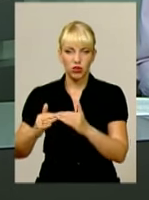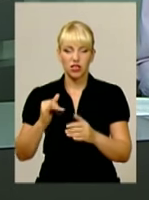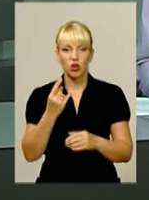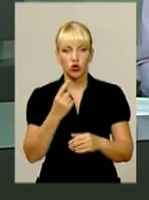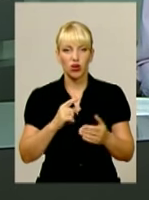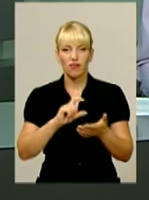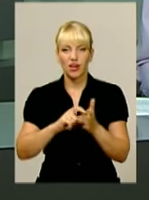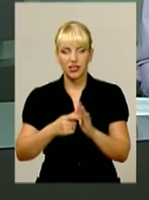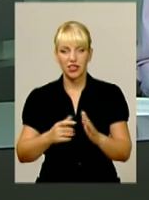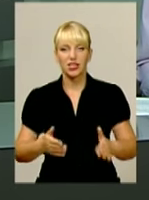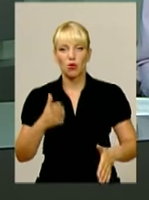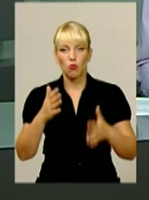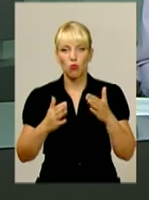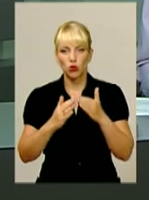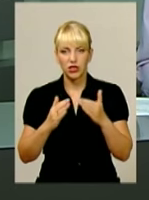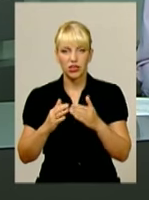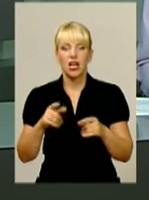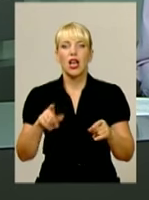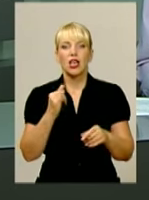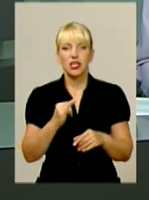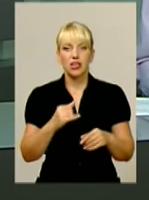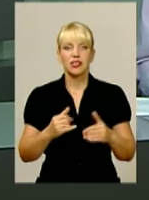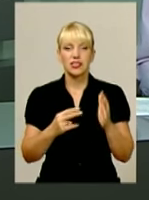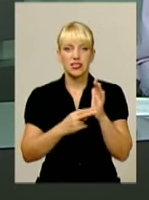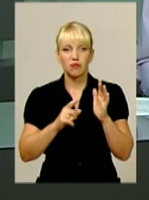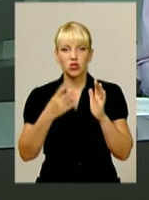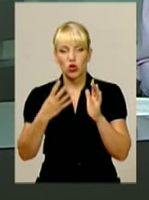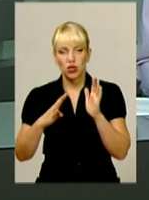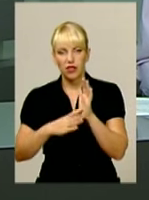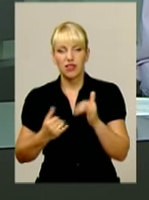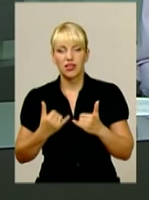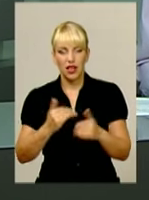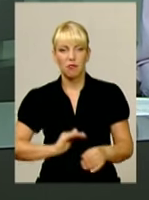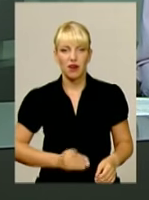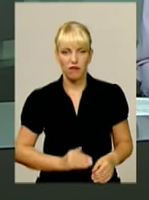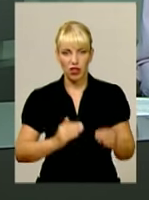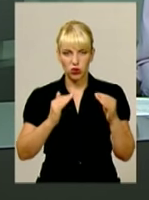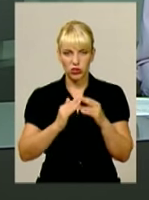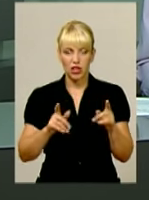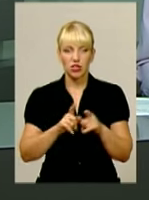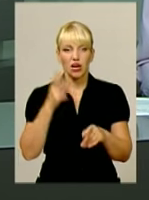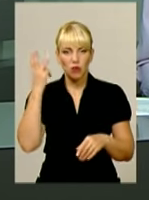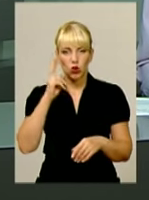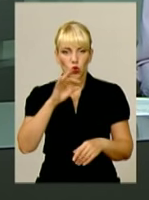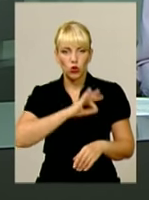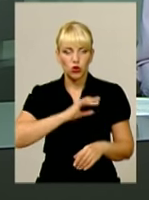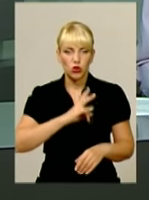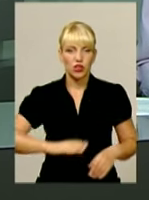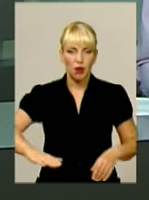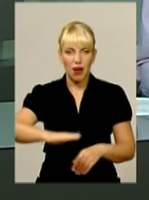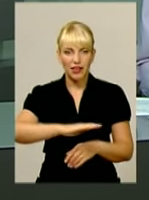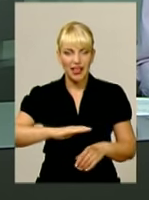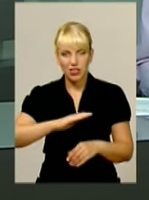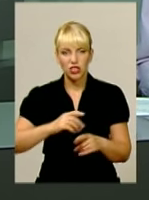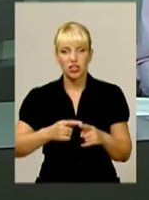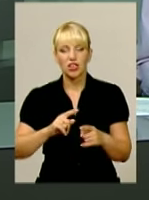7 гривень 97 копійок для власників будинків приватного сектора. Для хмельничан, які користуються контейнерами на майданчиках у